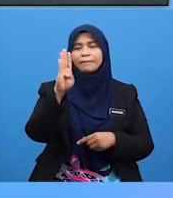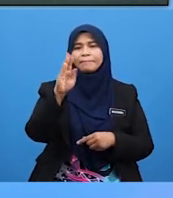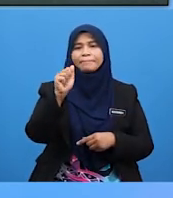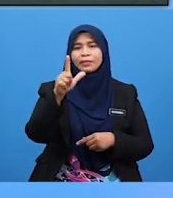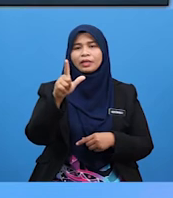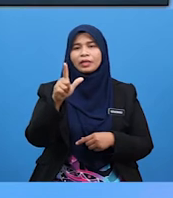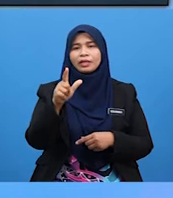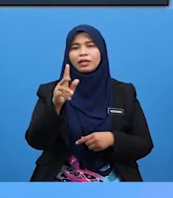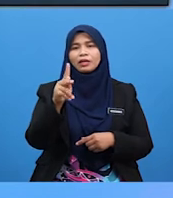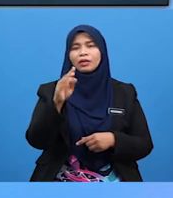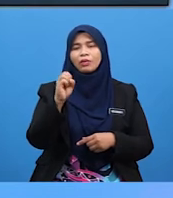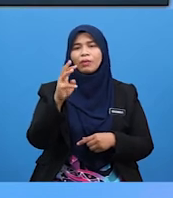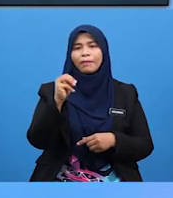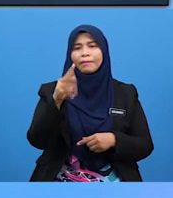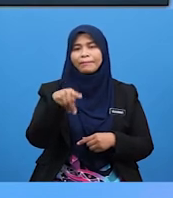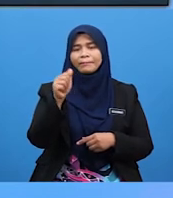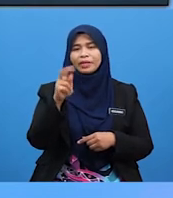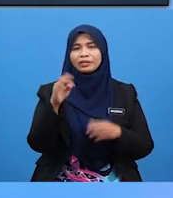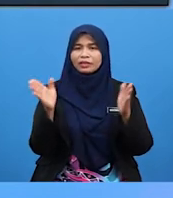Kompang